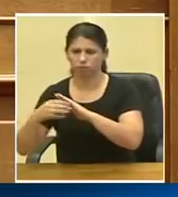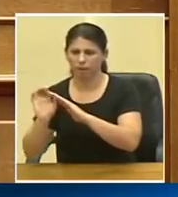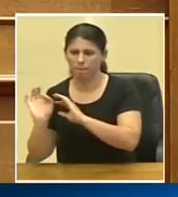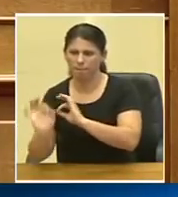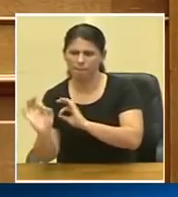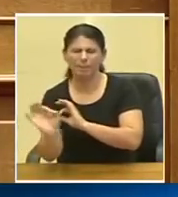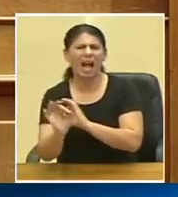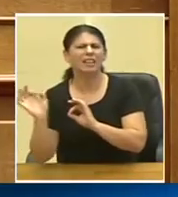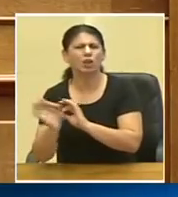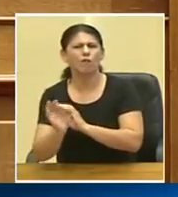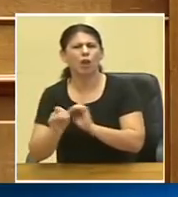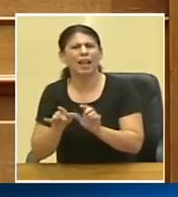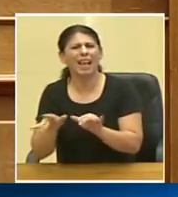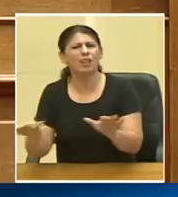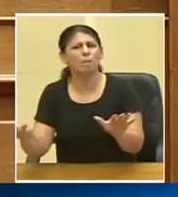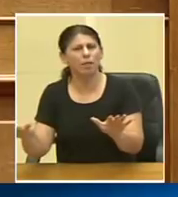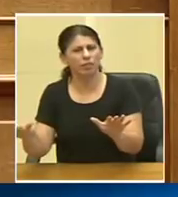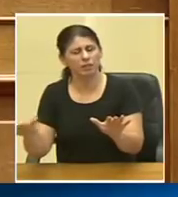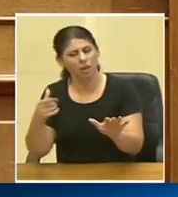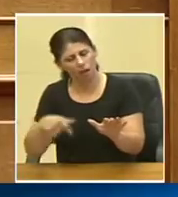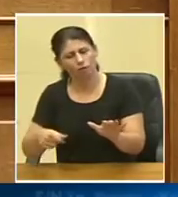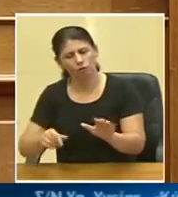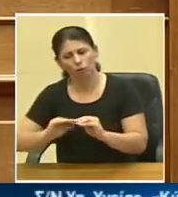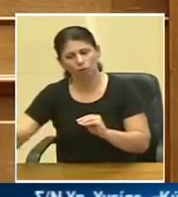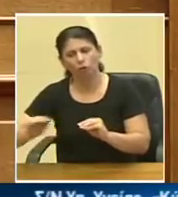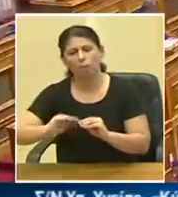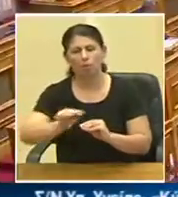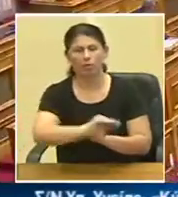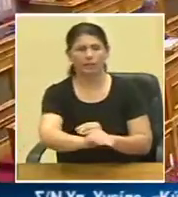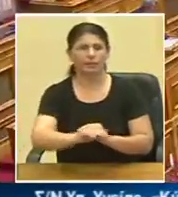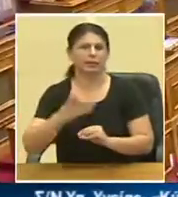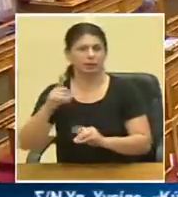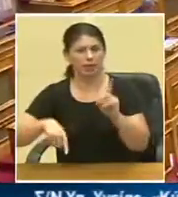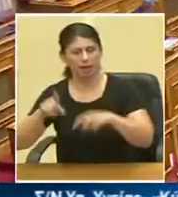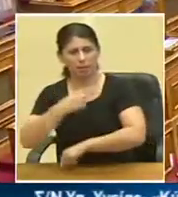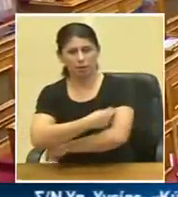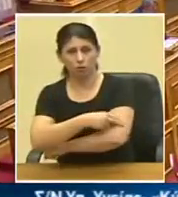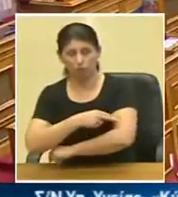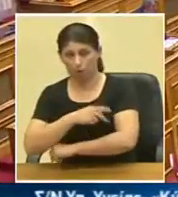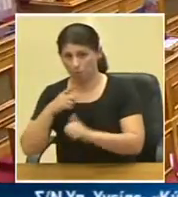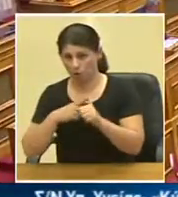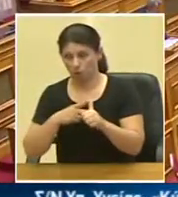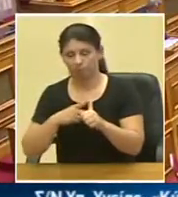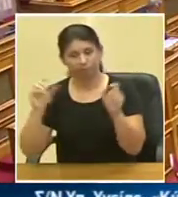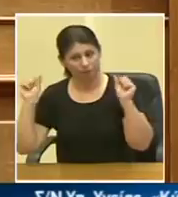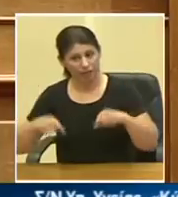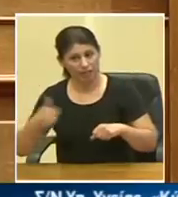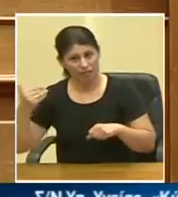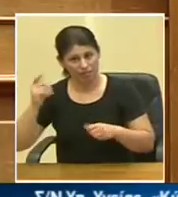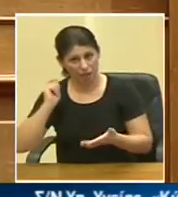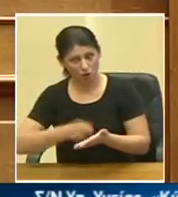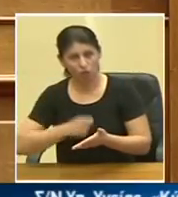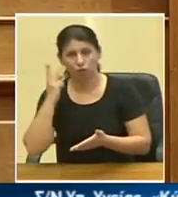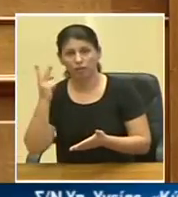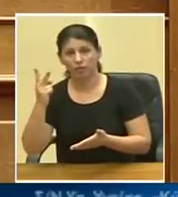νοσοκομεία. Με το πρώτο κομμάτι, την πρώτη σύμβαση νούμερο 5, συμφωνείτε ότι θα αγοραστούν δύο